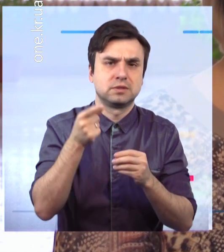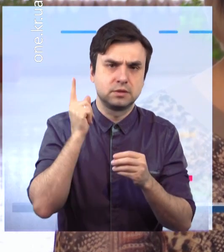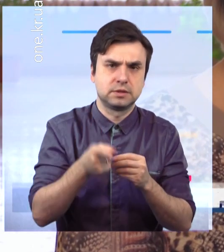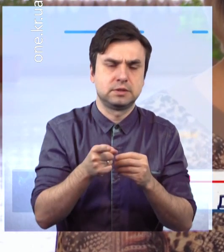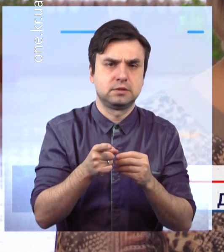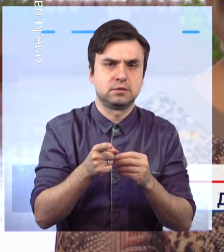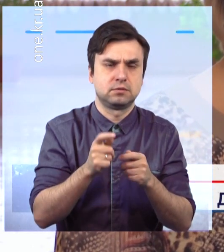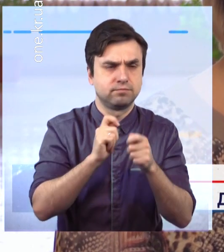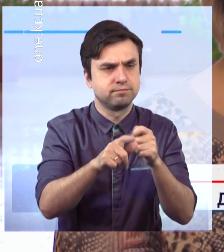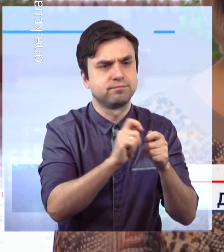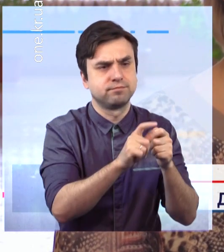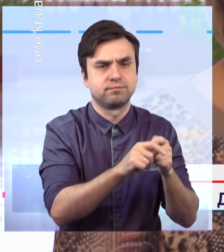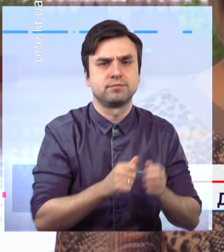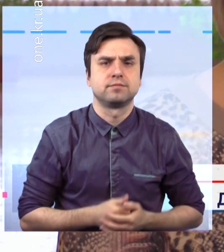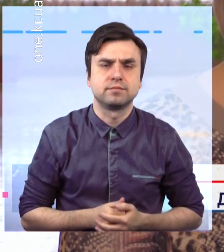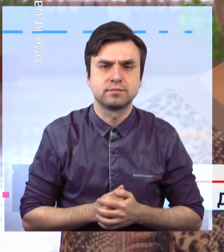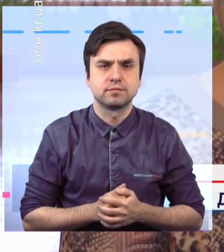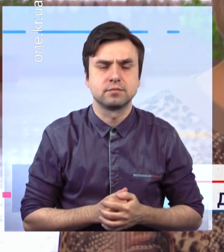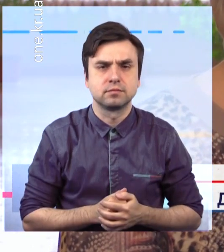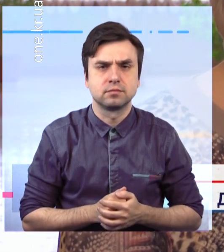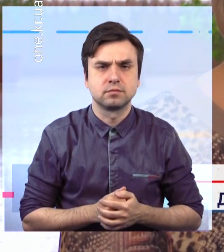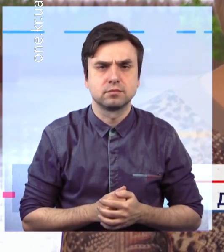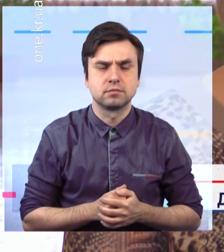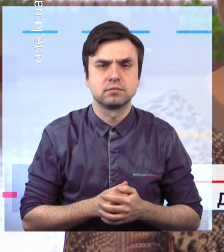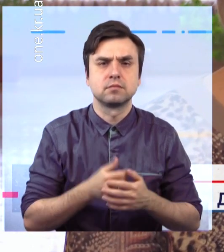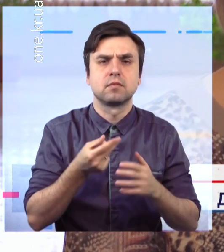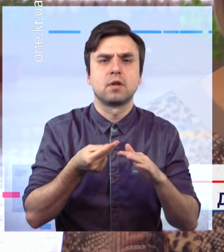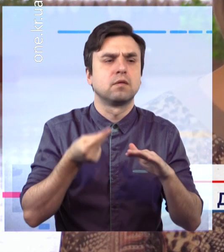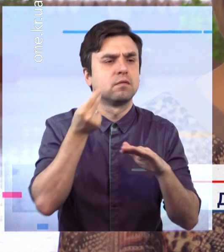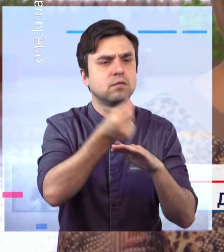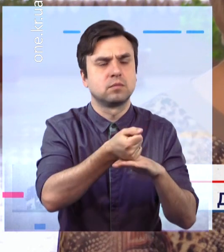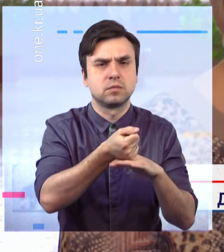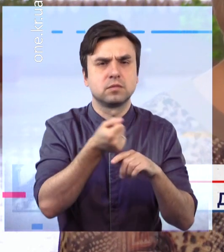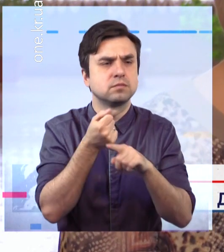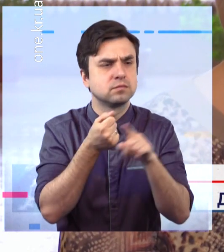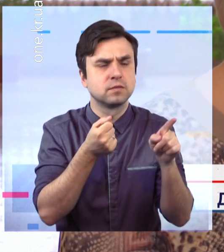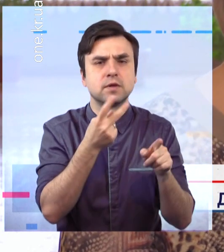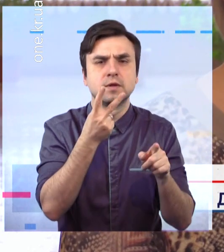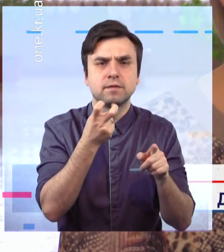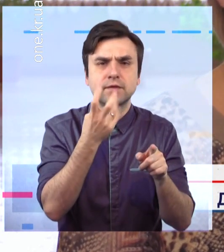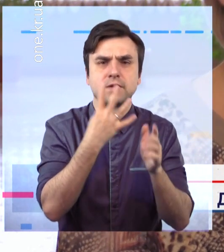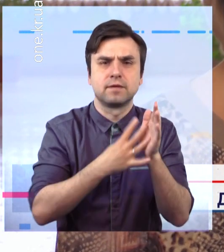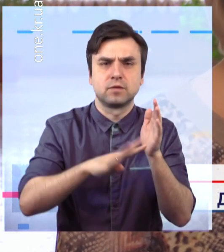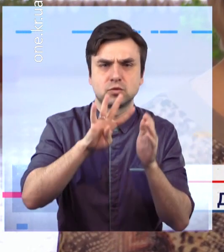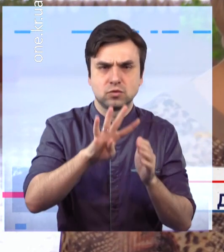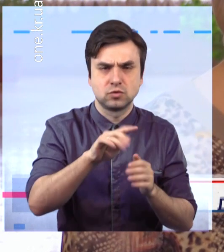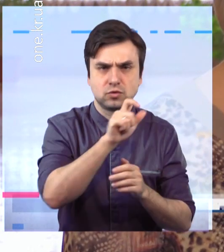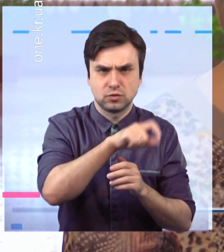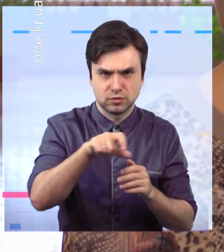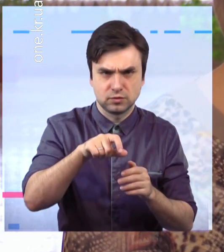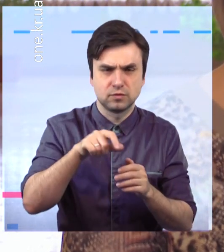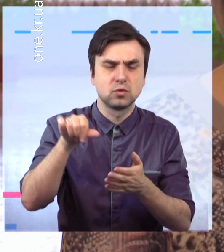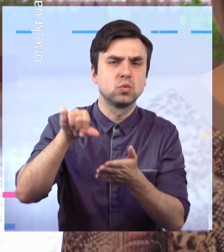Виплати стосуються надання допомоги 294 бійцям на сході України, 125 воїнам